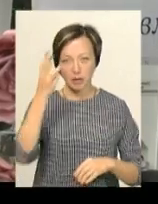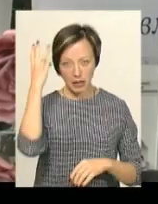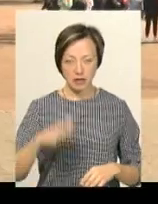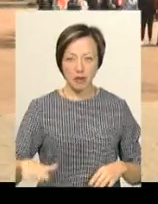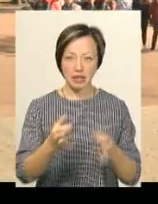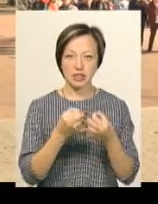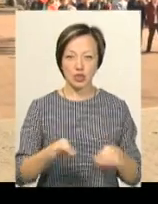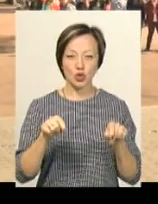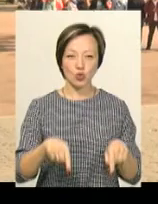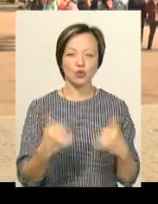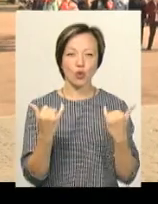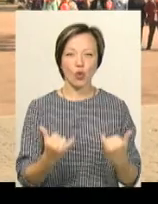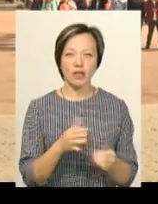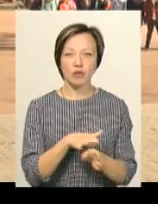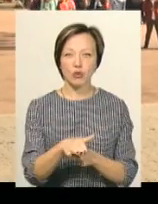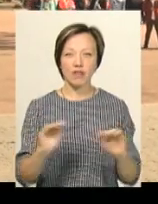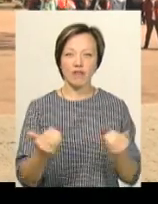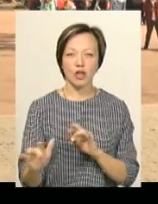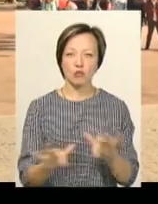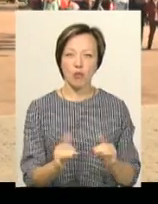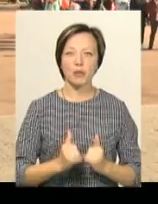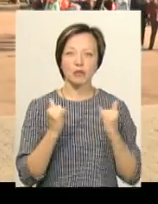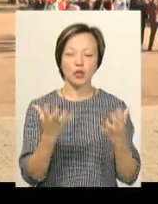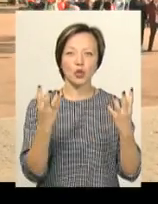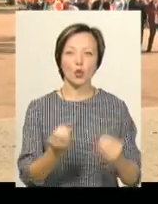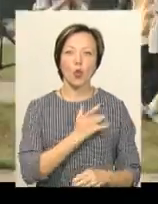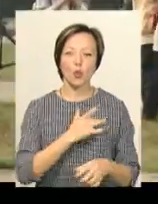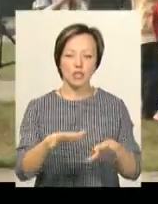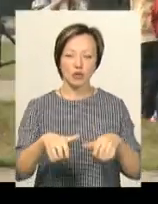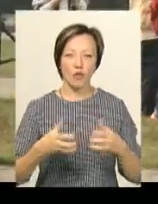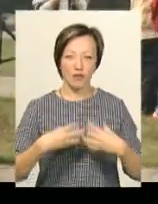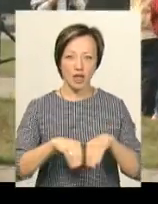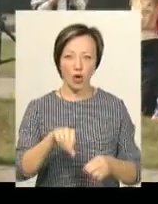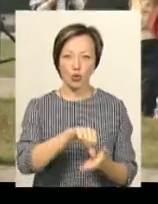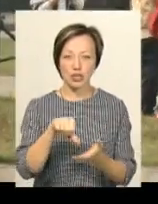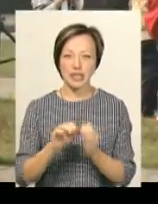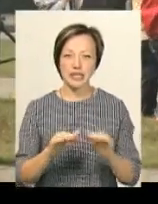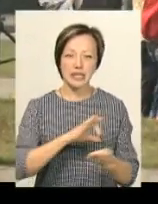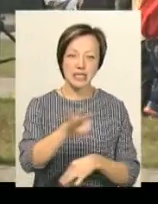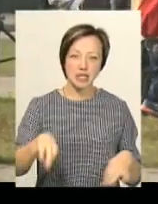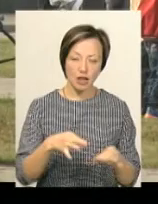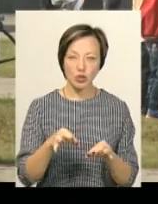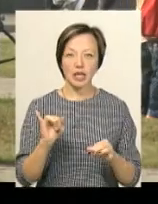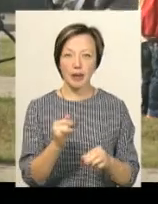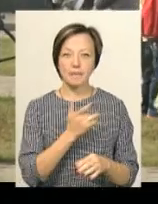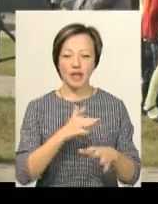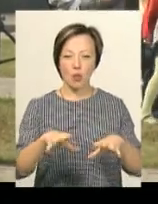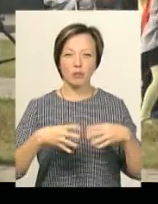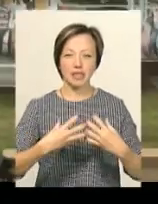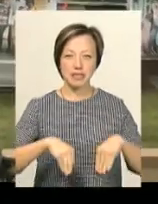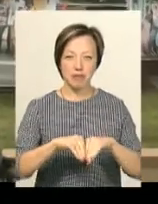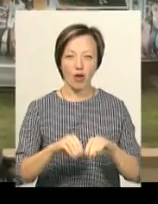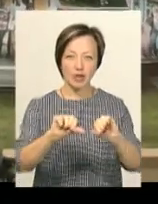Незалежності. Саме тут сьогодні і відбувся флешмоб, присвячений дню усиновлення. Його учасники, а це діти-сироти та вихованці прийомних сімей